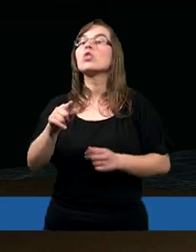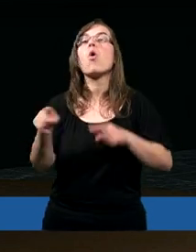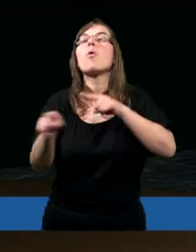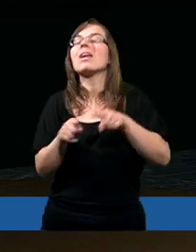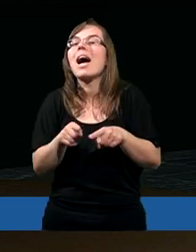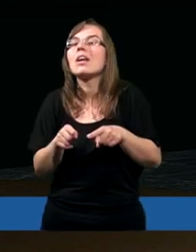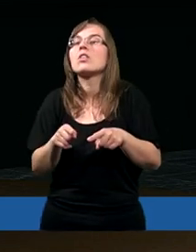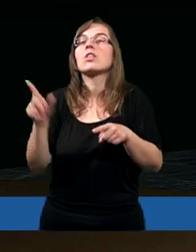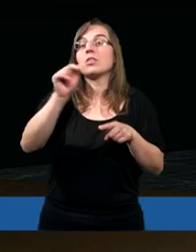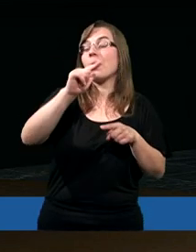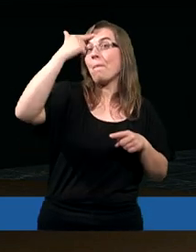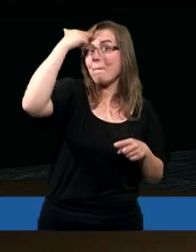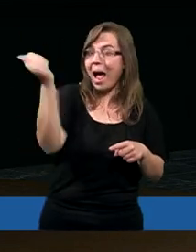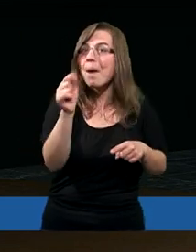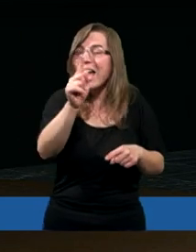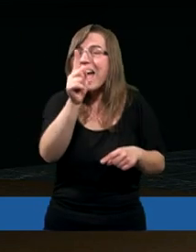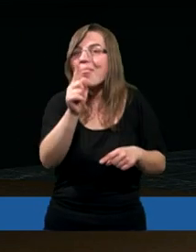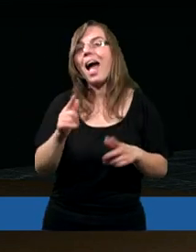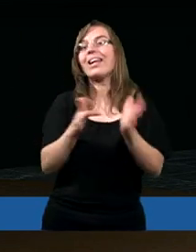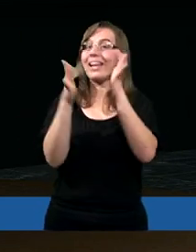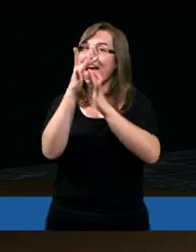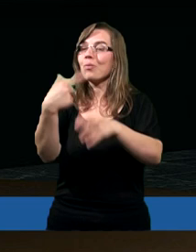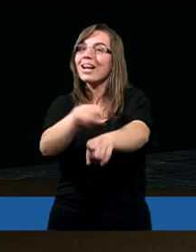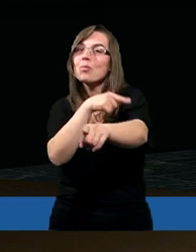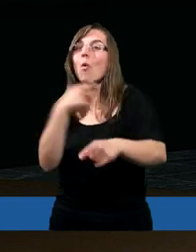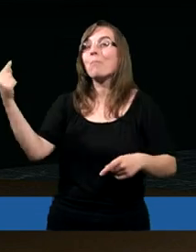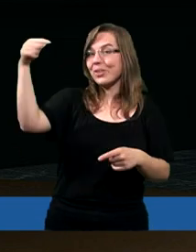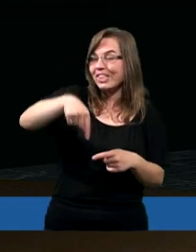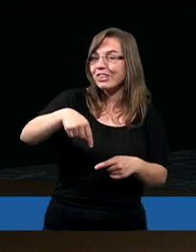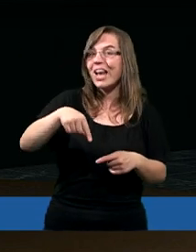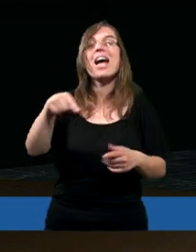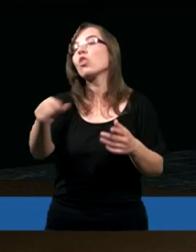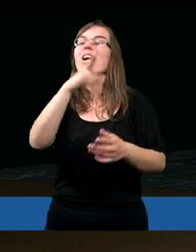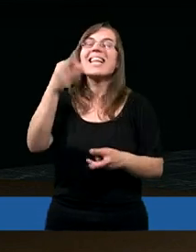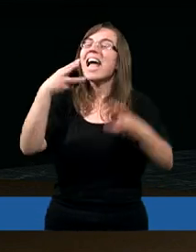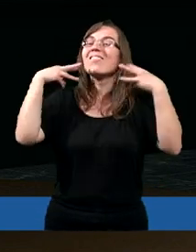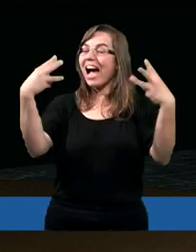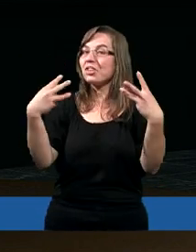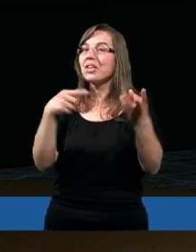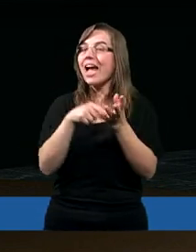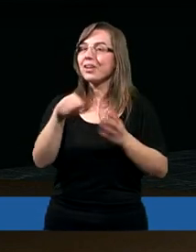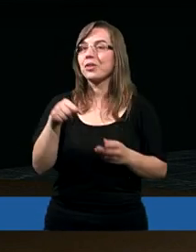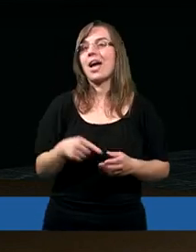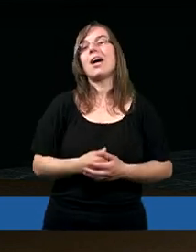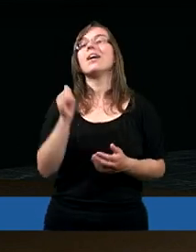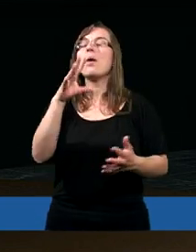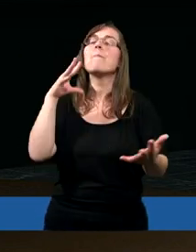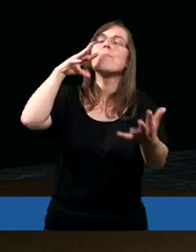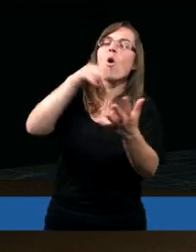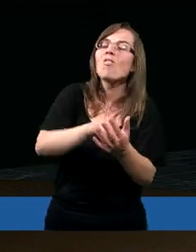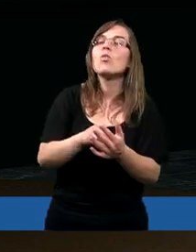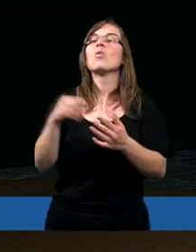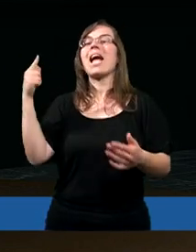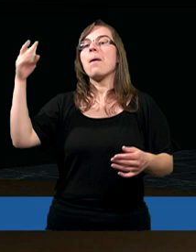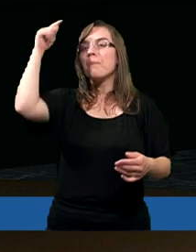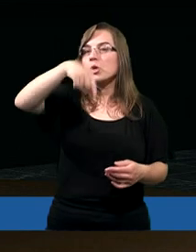Czyli pamiętajcie o tym, że Jezus niedługo przyjdzie. To jest najważniejsze. Gdyż roznajemiliśmy wam moc i powtórne